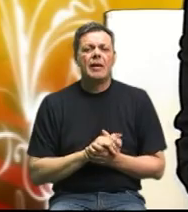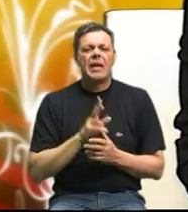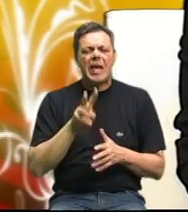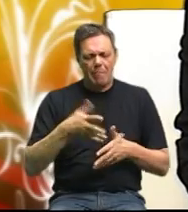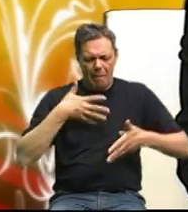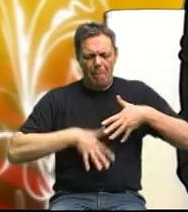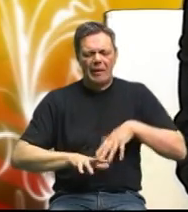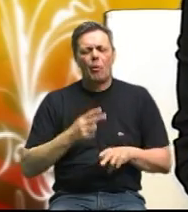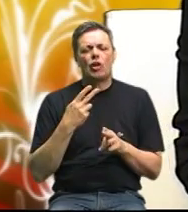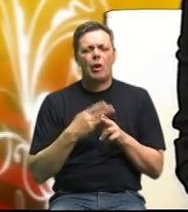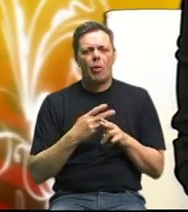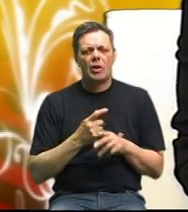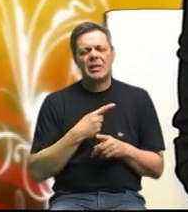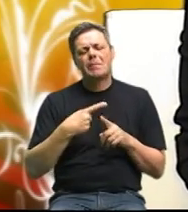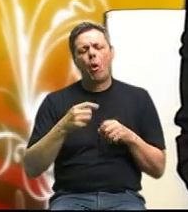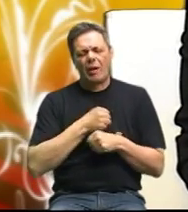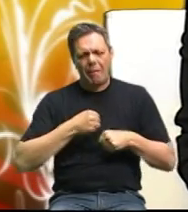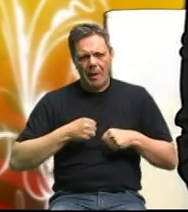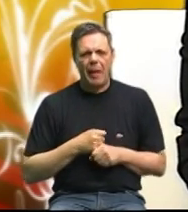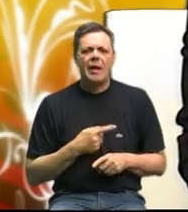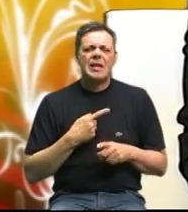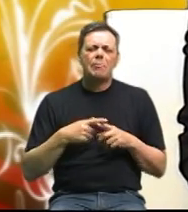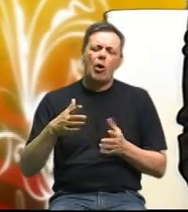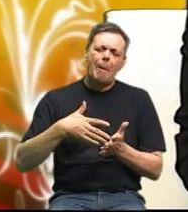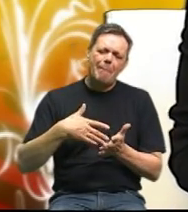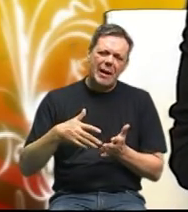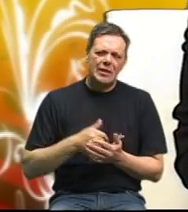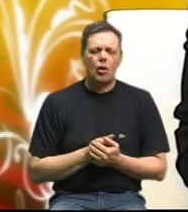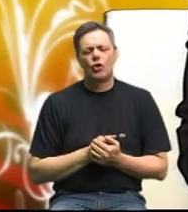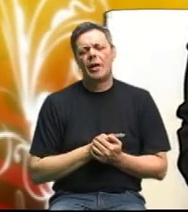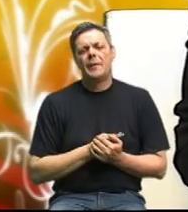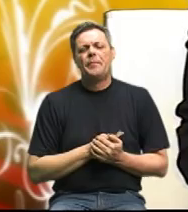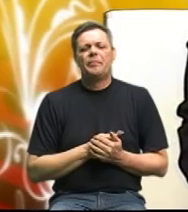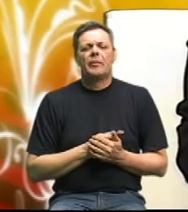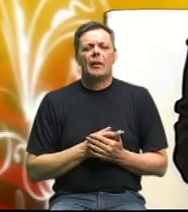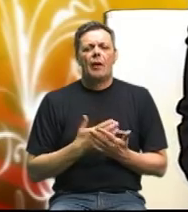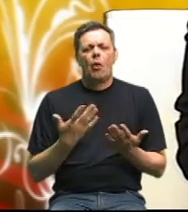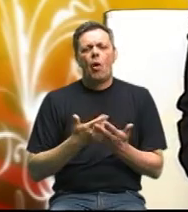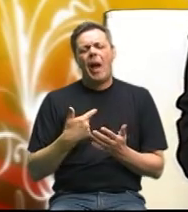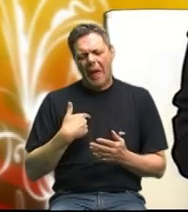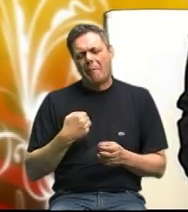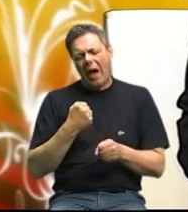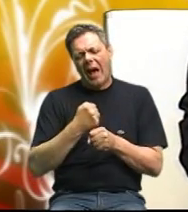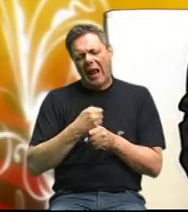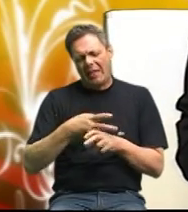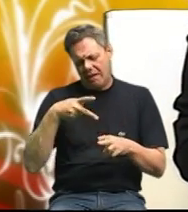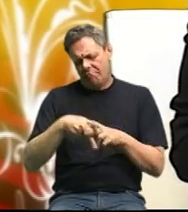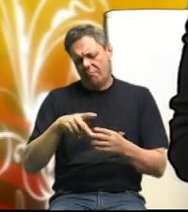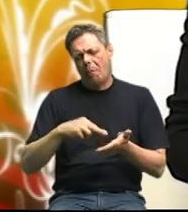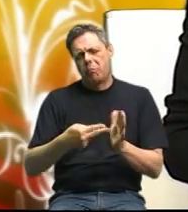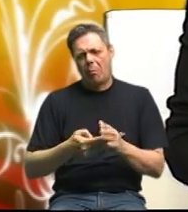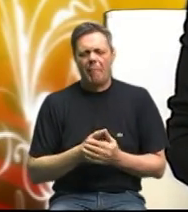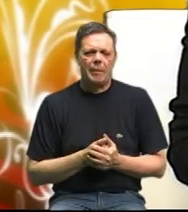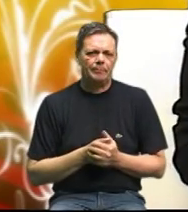metaboličke bolesti zbog debljine, zbog masnoće koja nam pravi zlo u